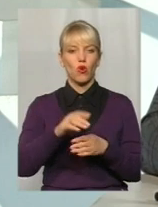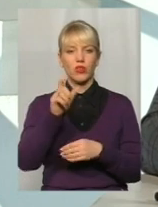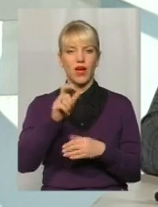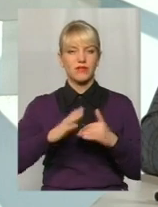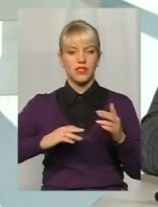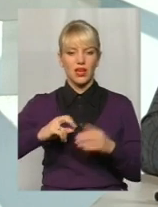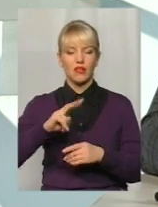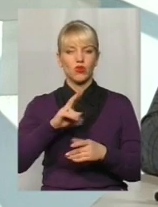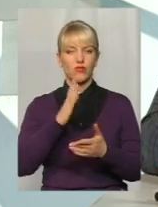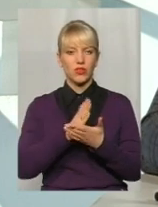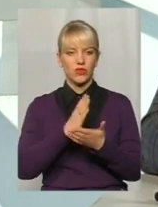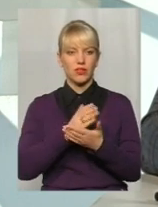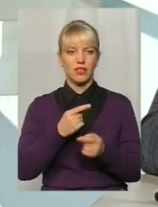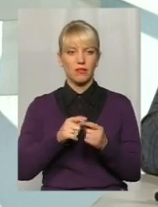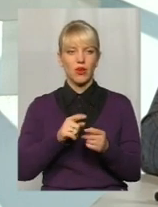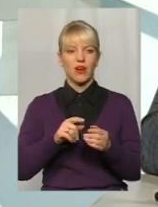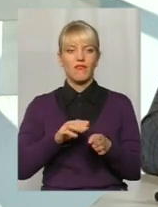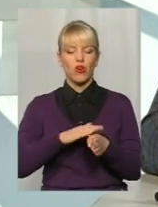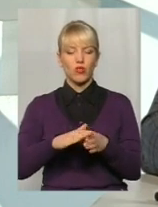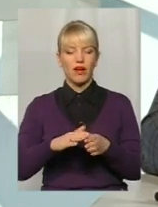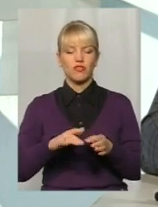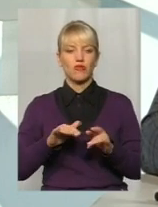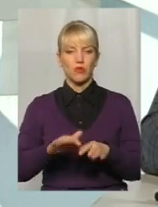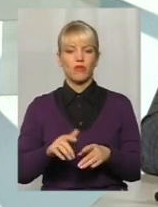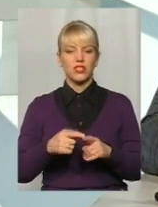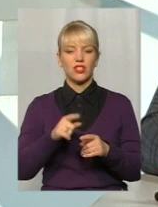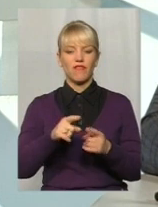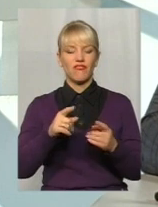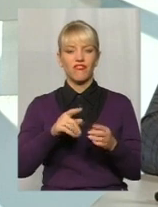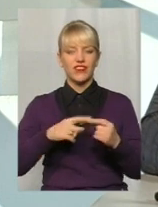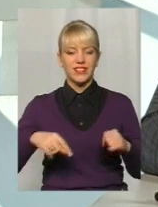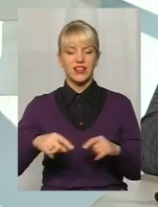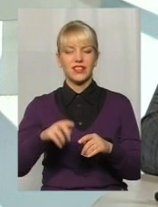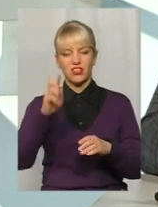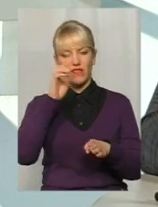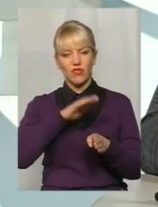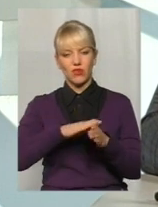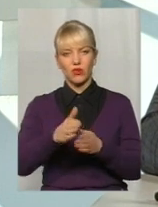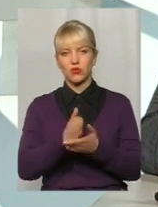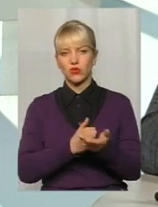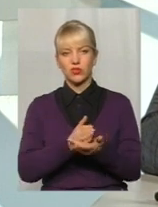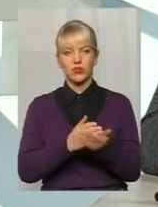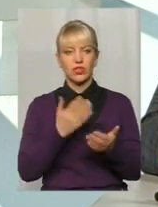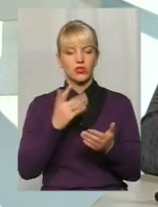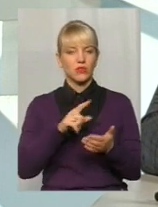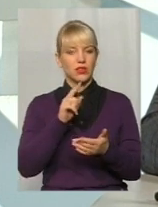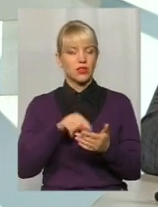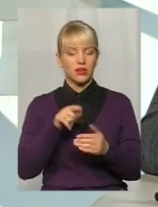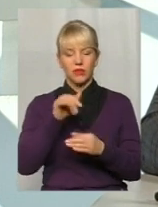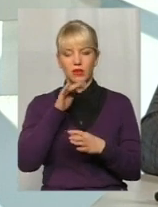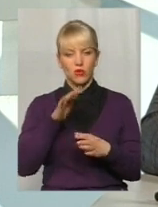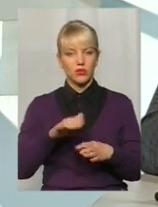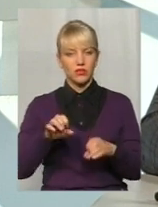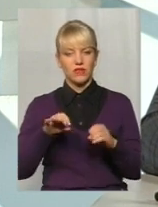виконанні перебуває це виконавче провадження, в той відділ Державної виконавчої служби. В разі, якщо там питання не можуть вирішити, то можете